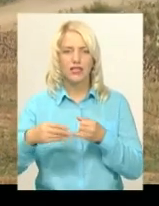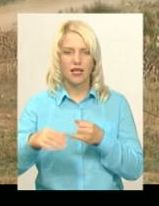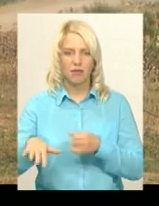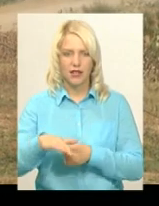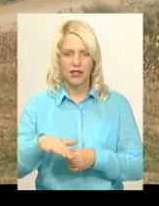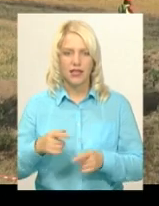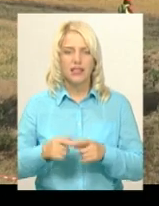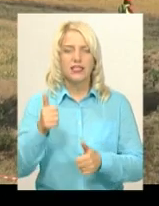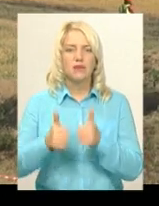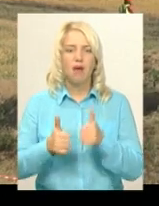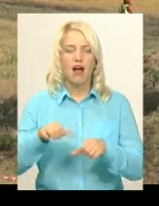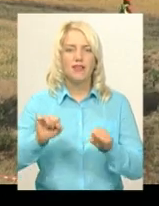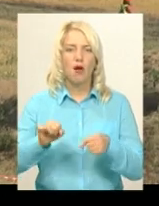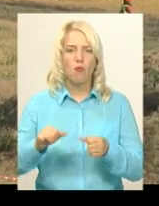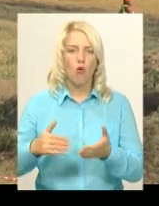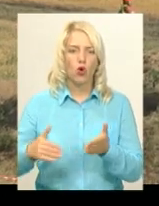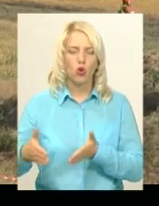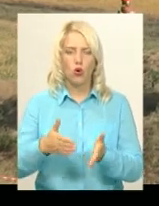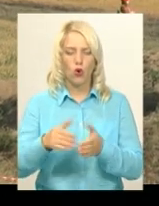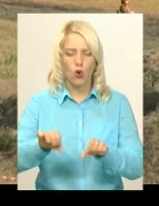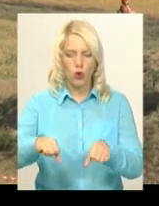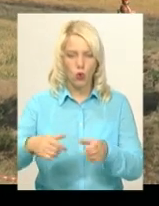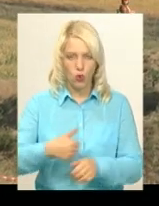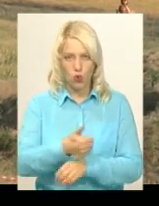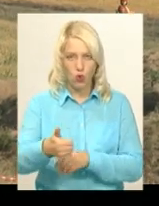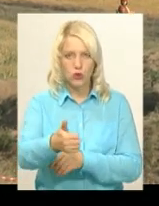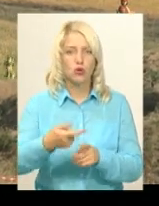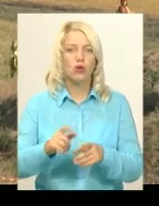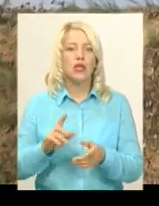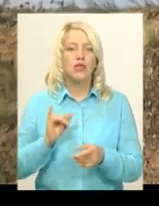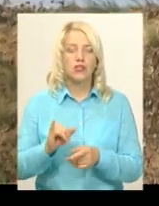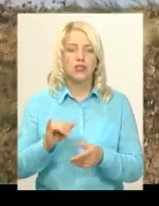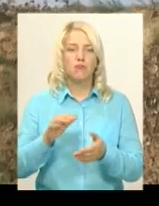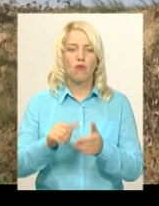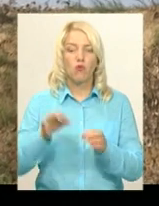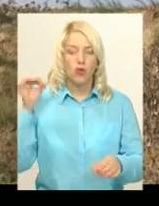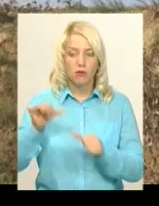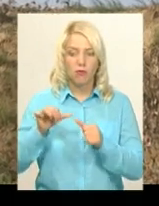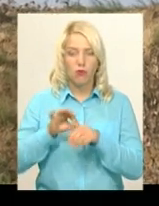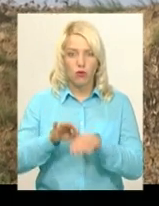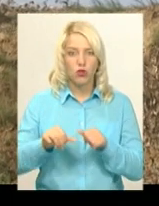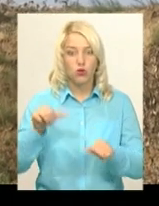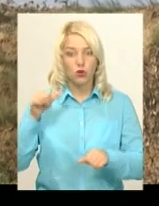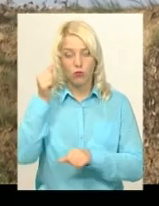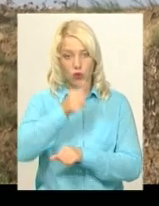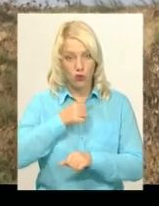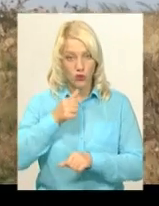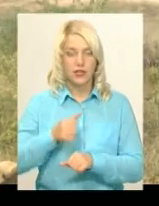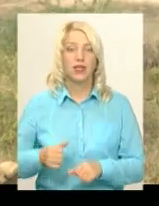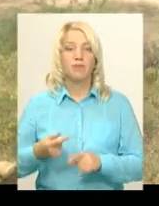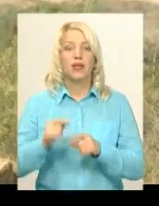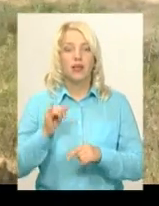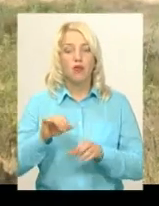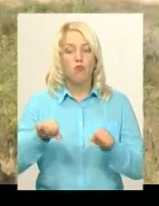змагання з мотокросу в нашій області провели поза торік. Начальник управління молоді спорту Хмельницької облдержадміністрації Володимир Клімов каже,